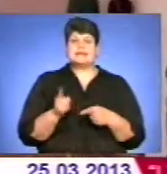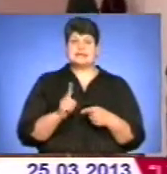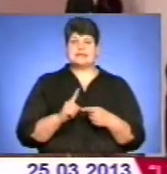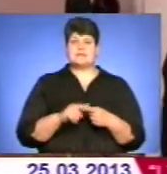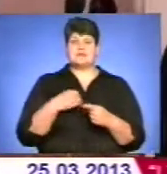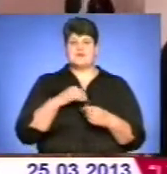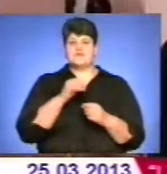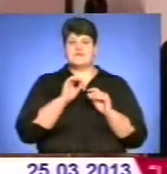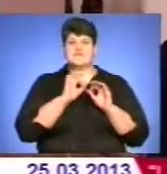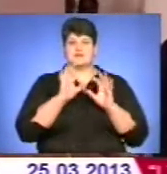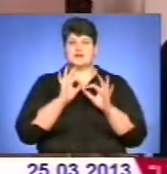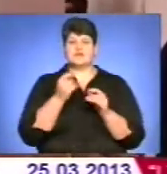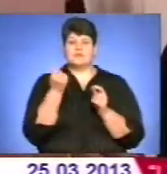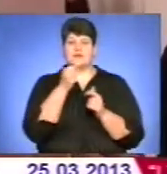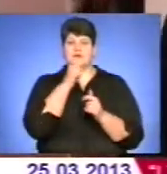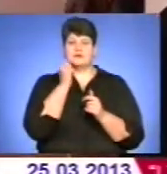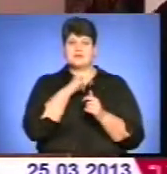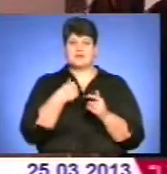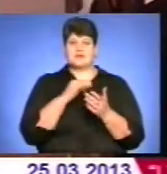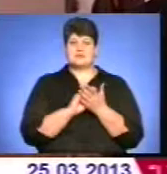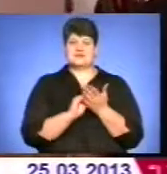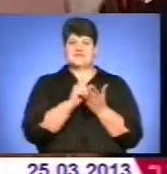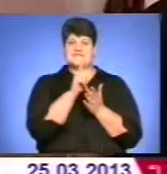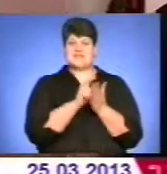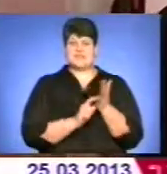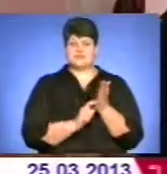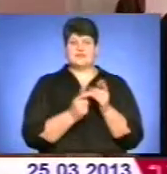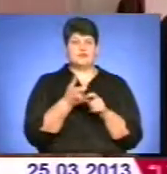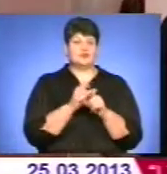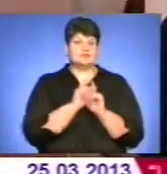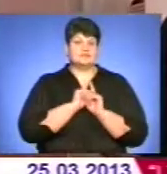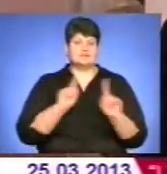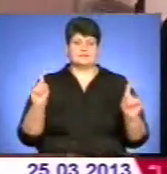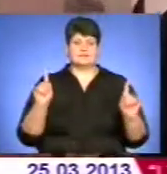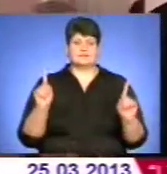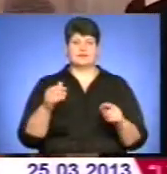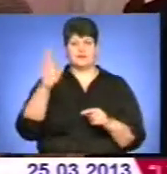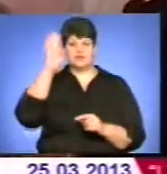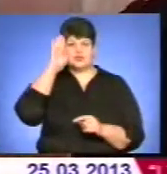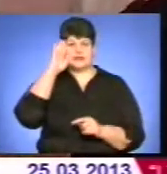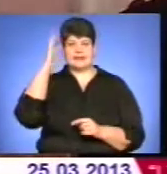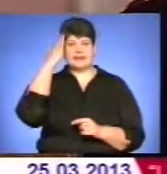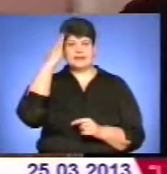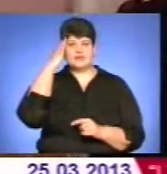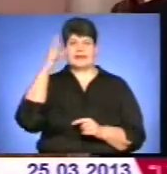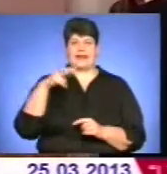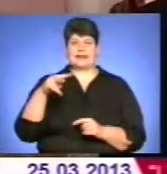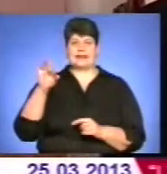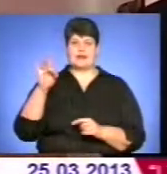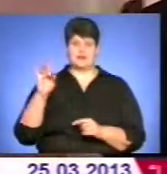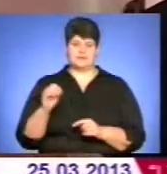відкриєва маленьку таємницю, присвятив вірш. Він дуже оригінальний, своєрідний чоловік, талановитий літератор,